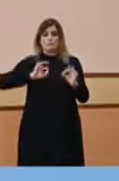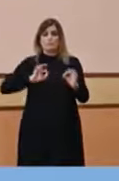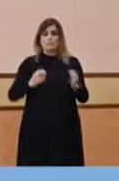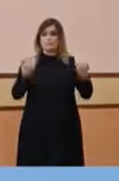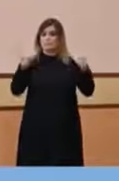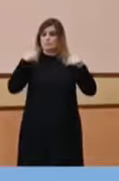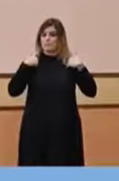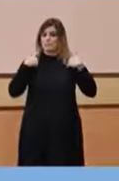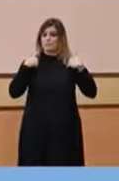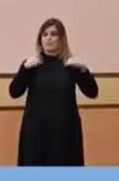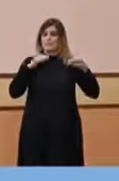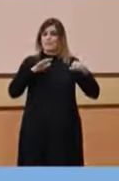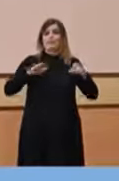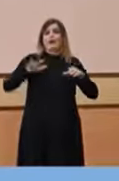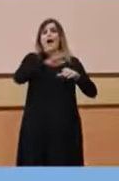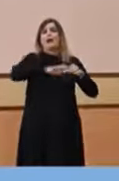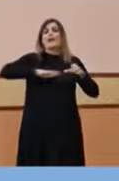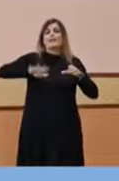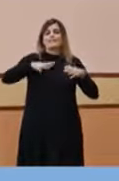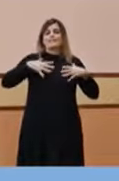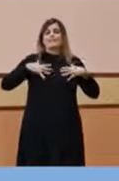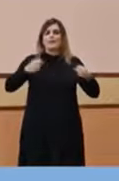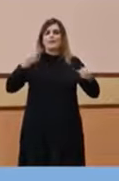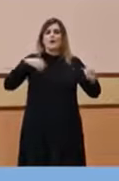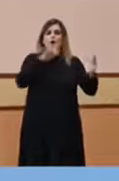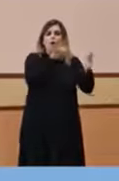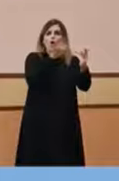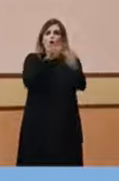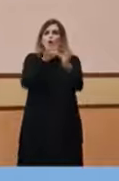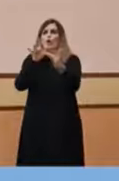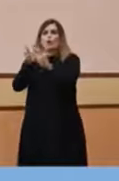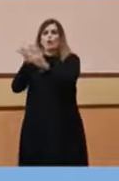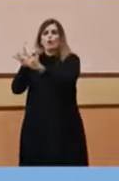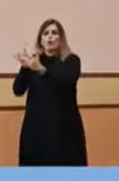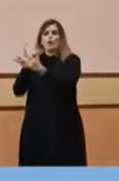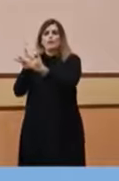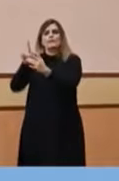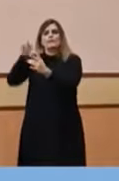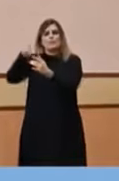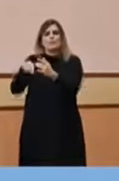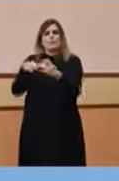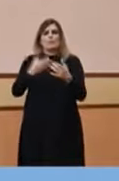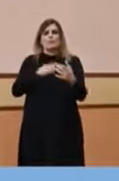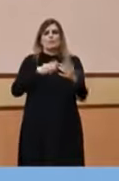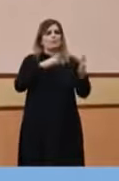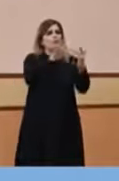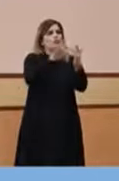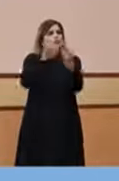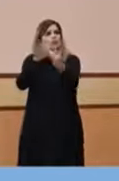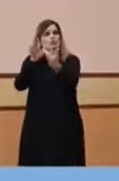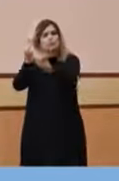de la Regió Sanitària, s'han posat en contacte i en col·laboració amb el món local i s'han